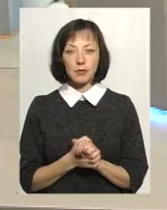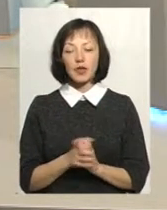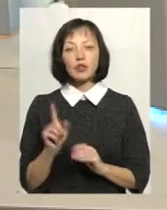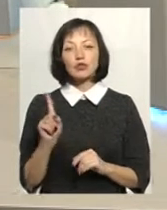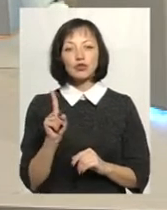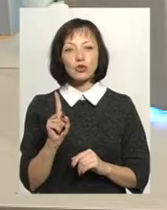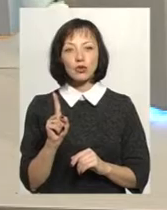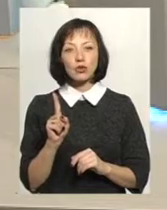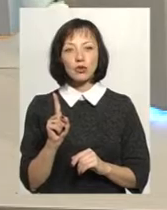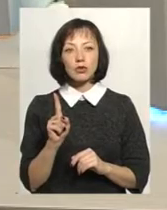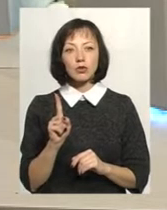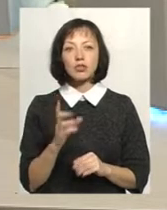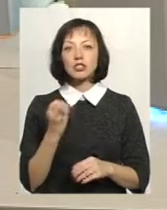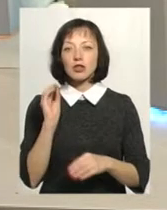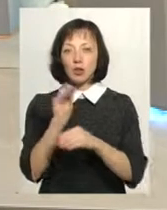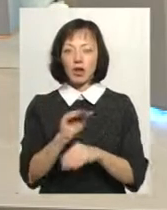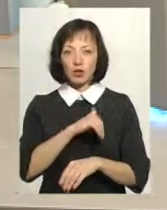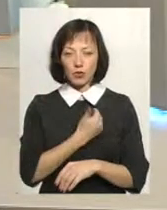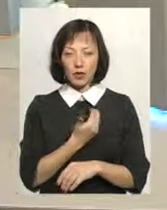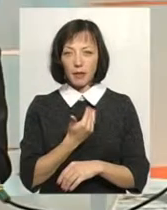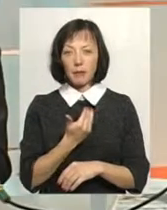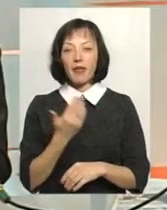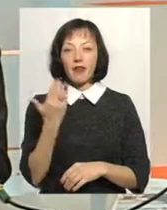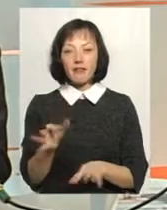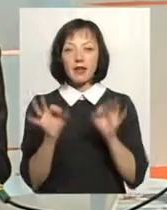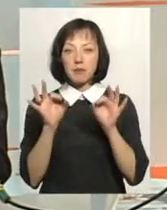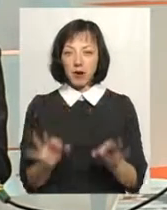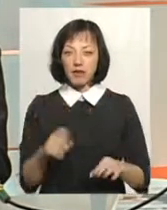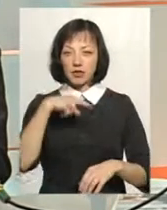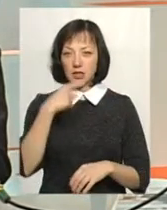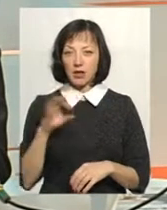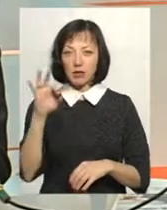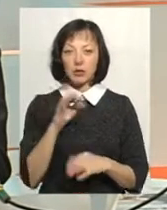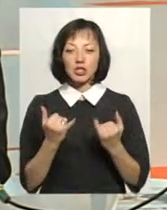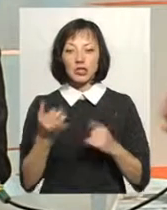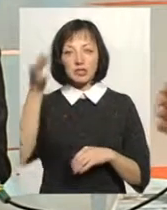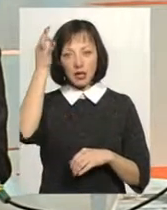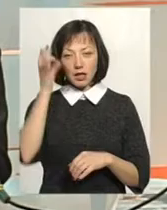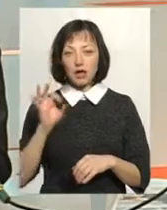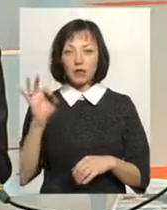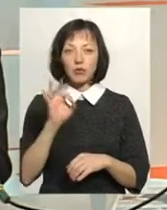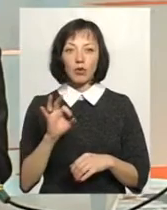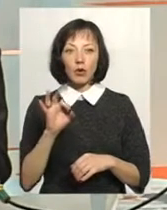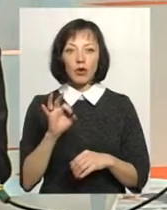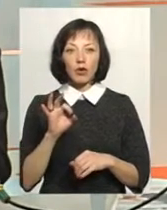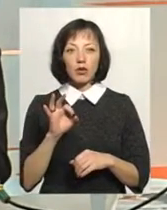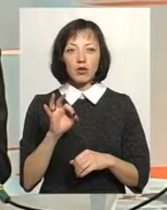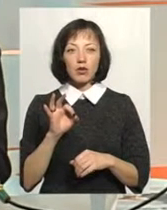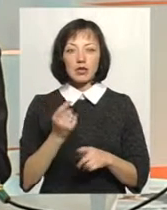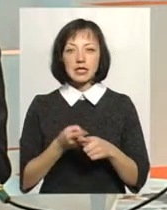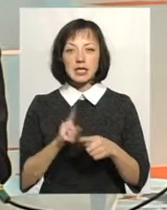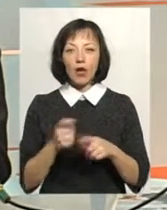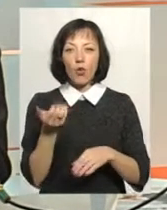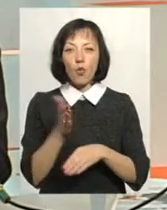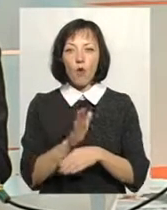Що, хоч, що ви хотіли шести? сказати, що ви правильно відмітили про, і ще раз згадали сьогодні, Павло Акимович, згадували, і ви згадували сьогодні про цей